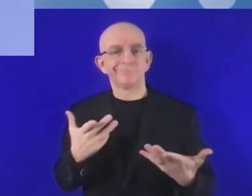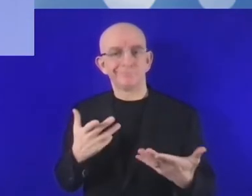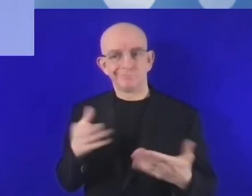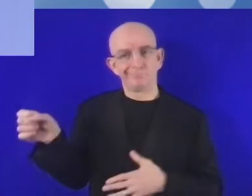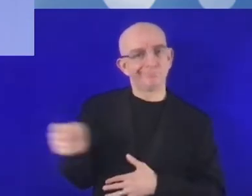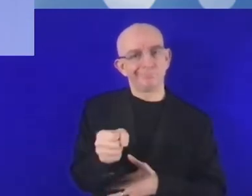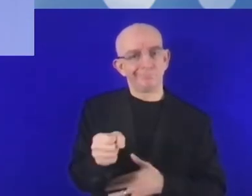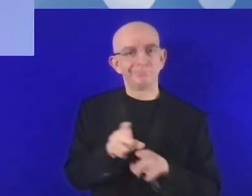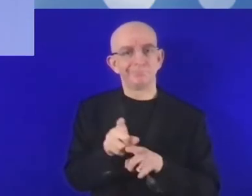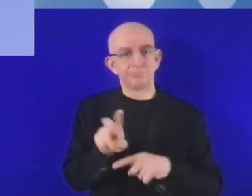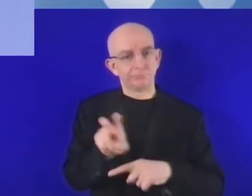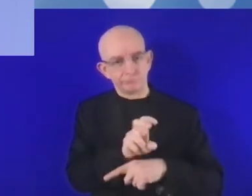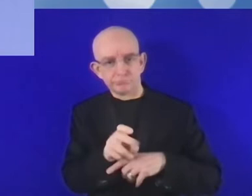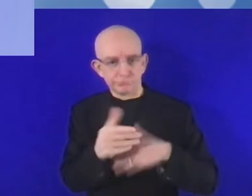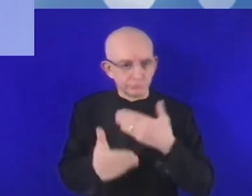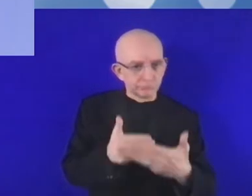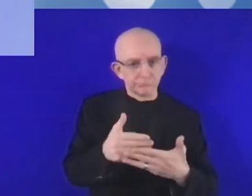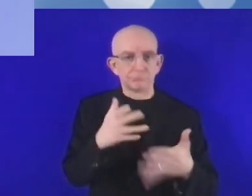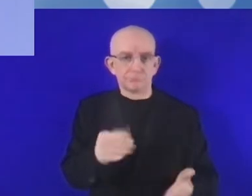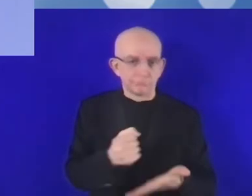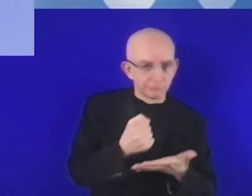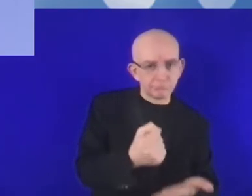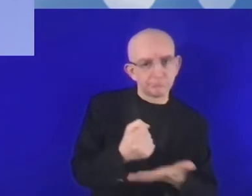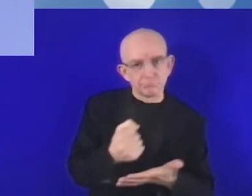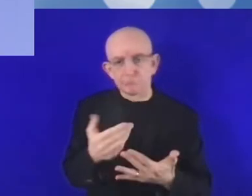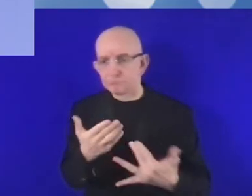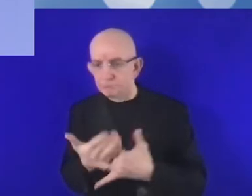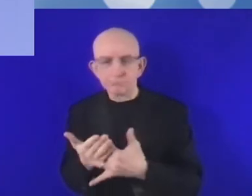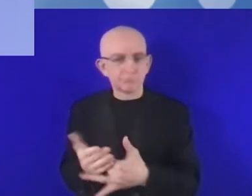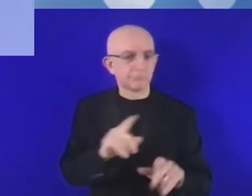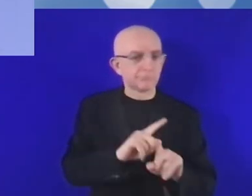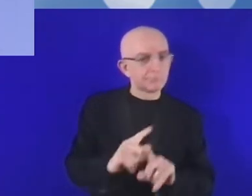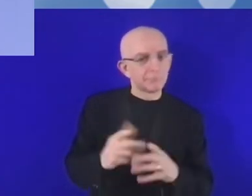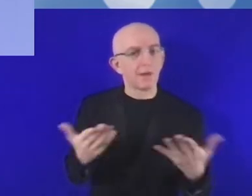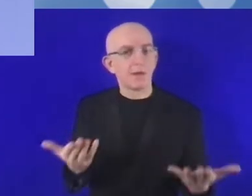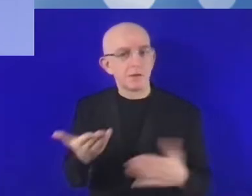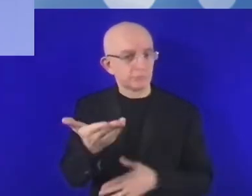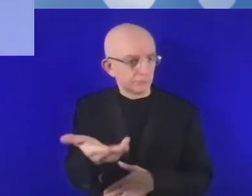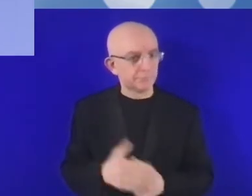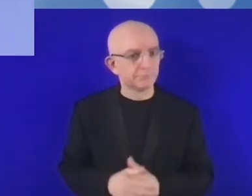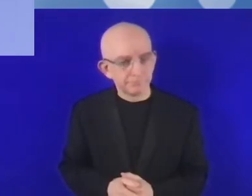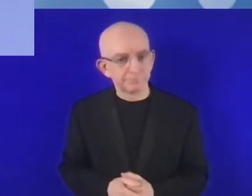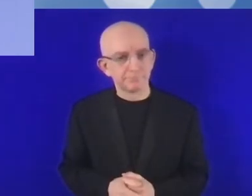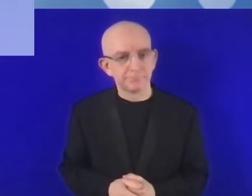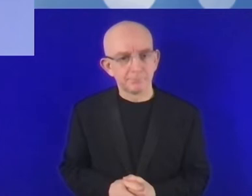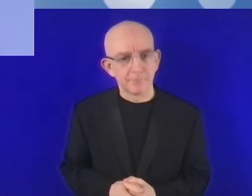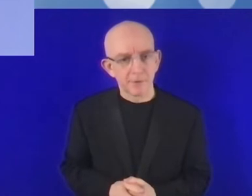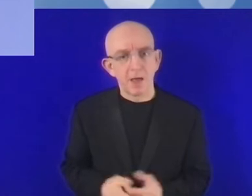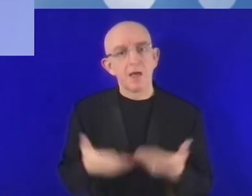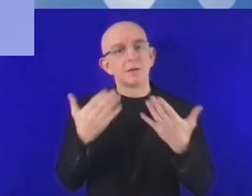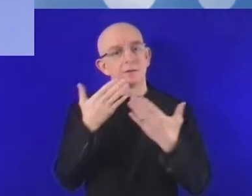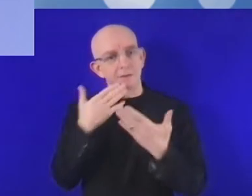moderatorze. Jak Państwo wiedzą, transformacja cyfrowa jest swoistą podróżą.